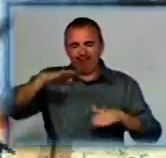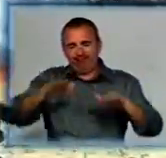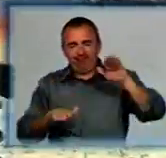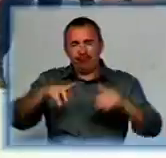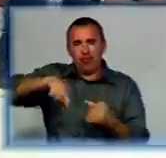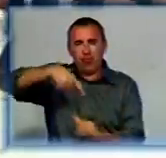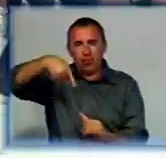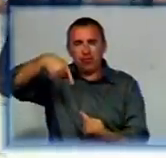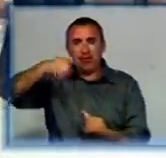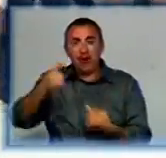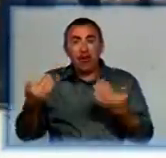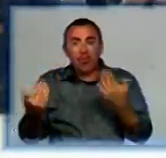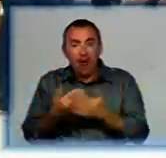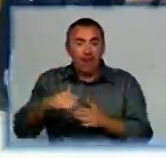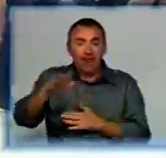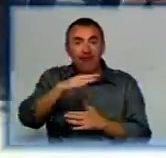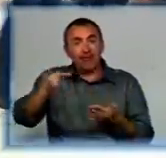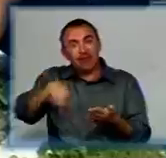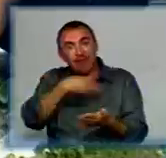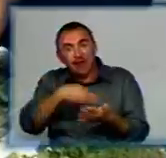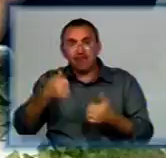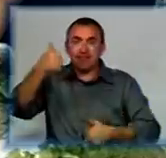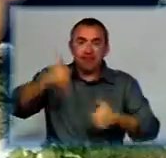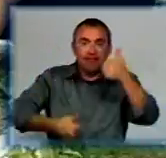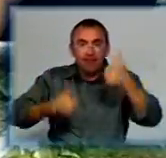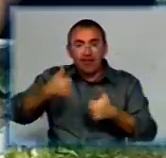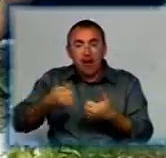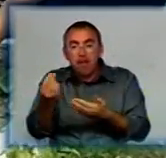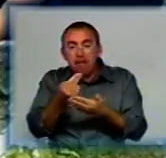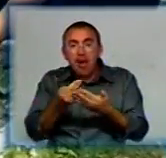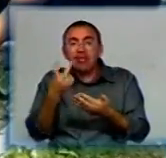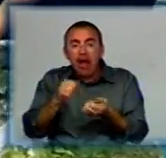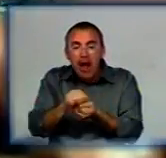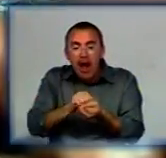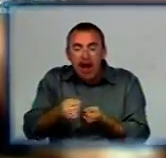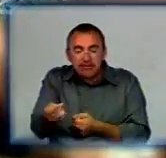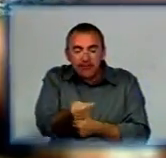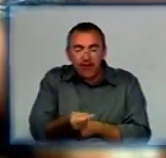Також на відкритті оновленого майданчика школярі танцювали і змагались у конкурсі малюнку на асфальті.